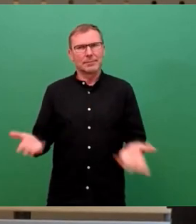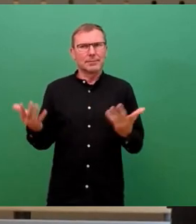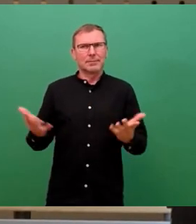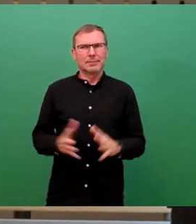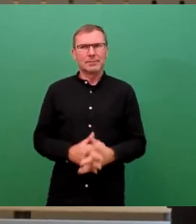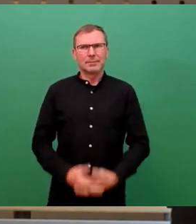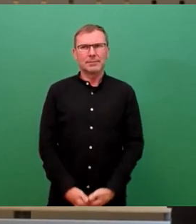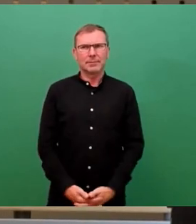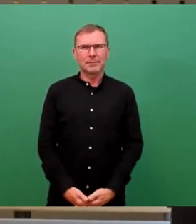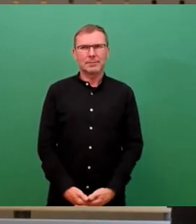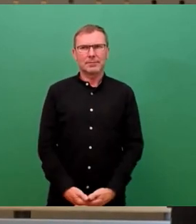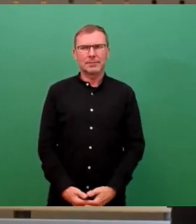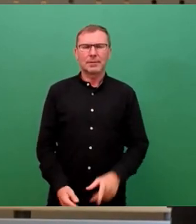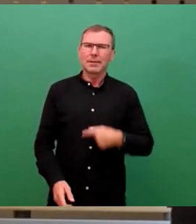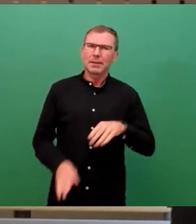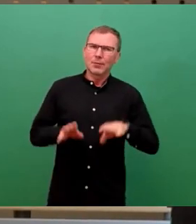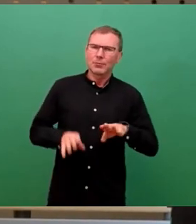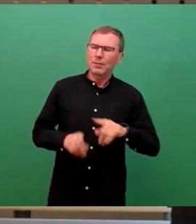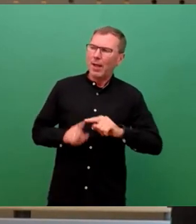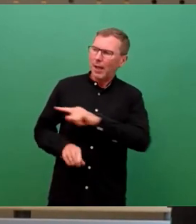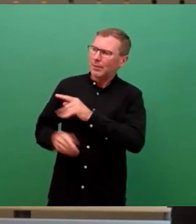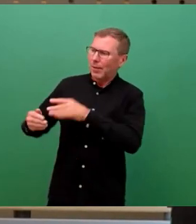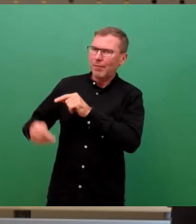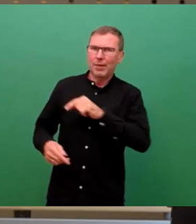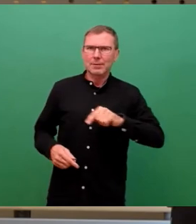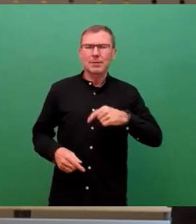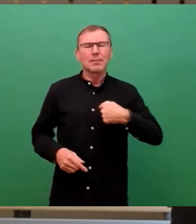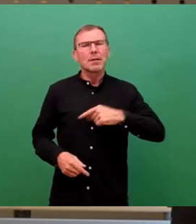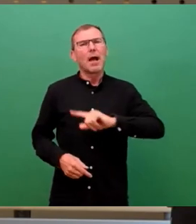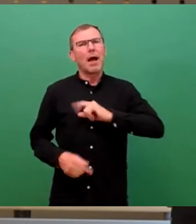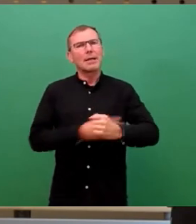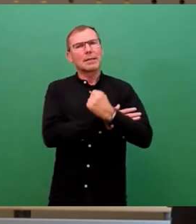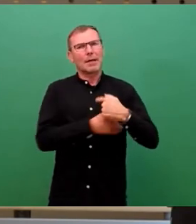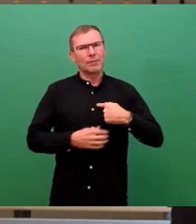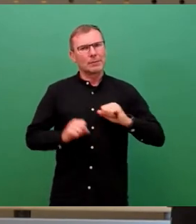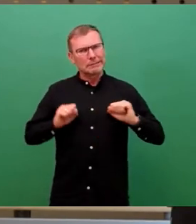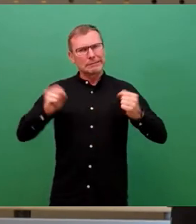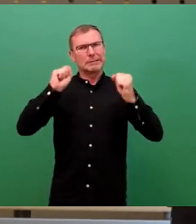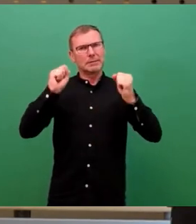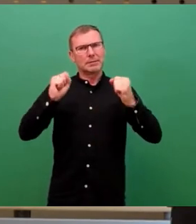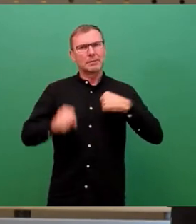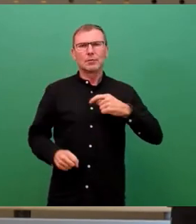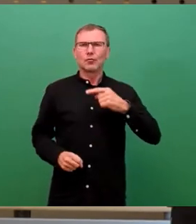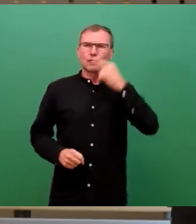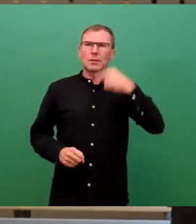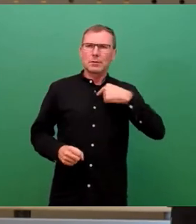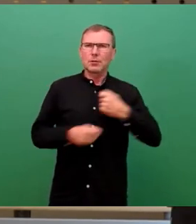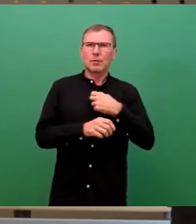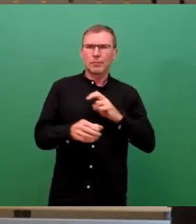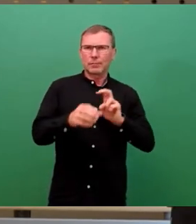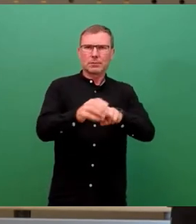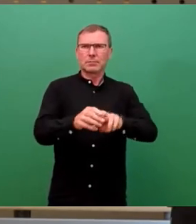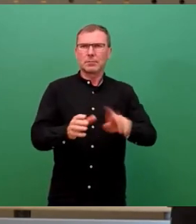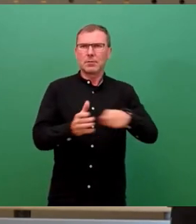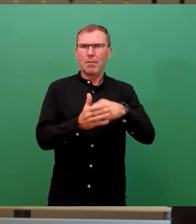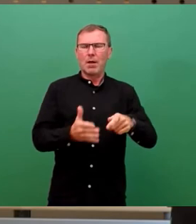und das unterscheidet uns von manch anderer Fraktion hier. Wir sind es aus eigener Kraft und wir sind stolz, dass wir das geschafft haben. mal sehen. Ja,